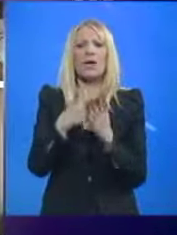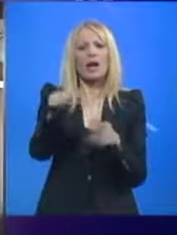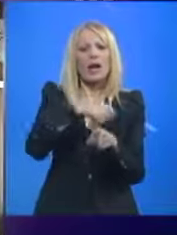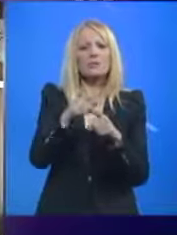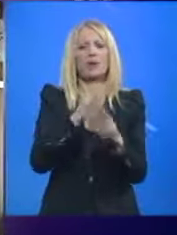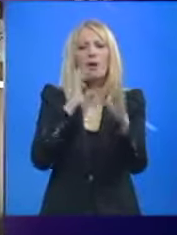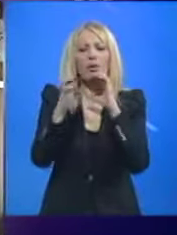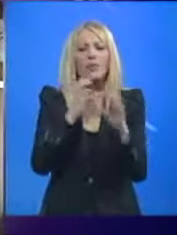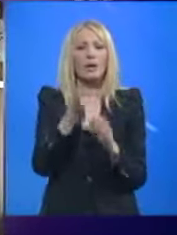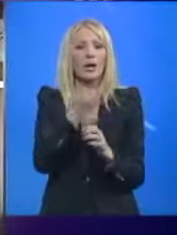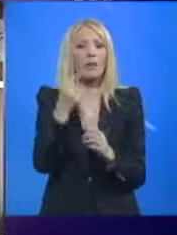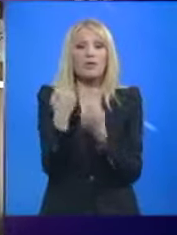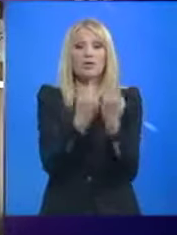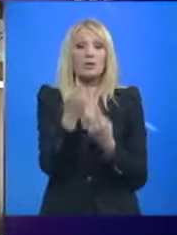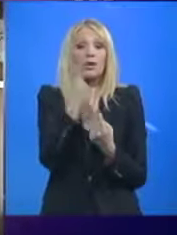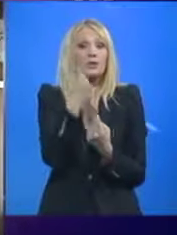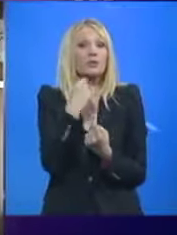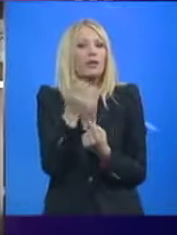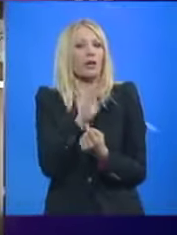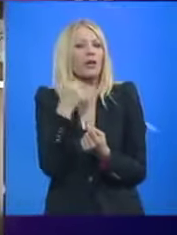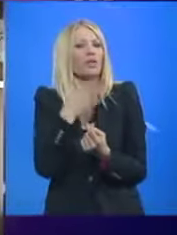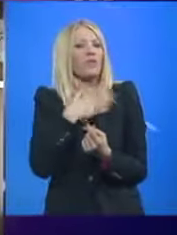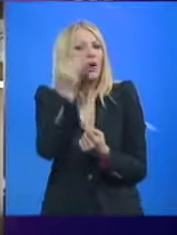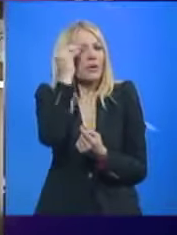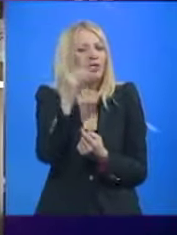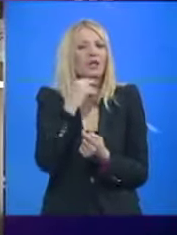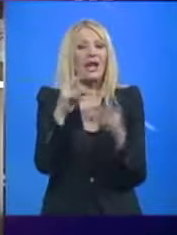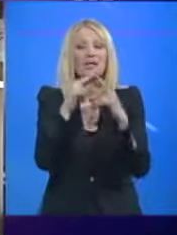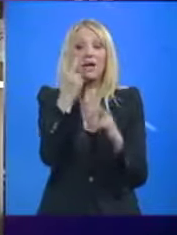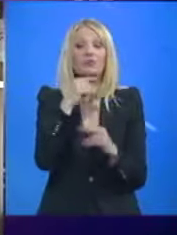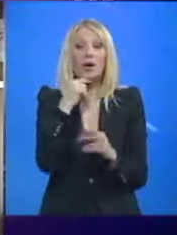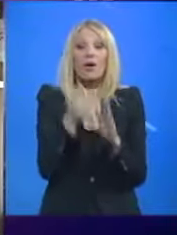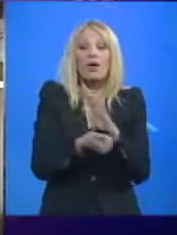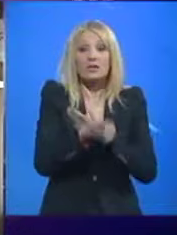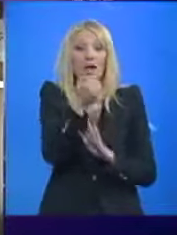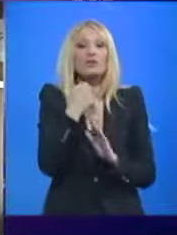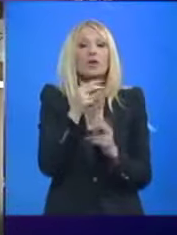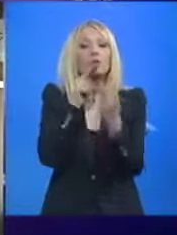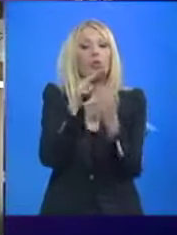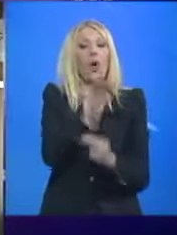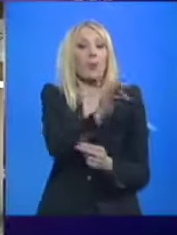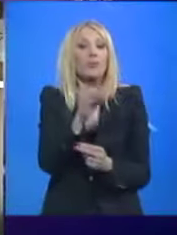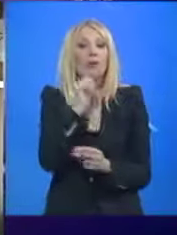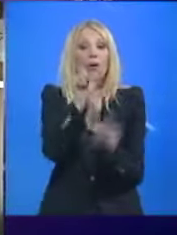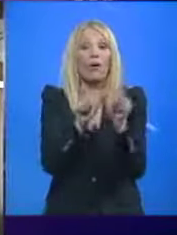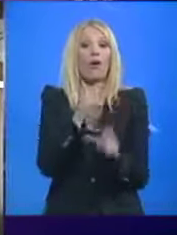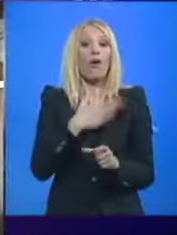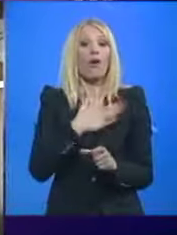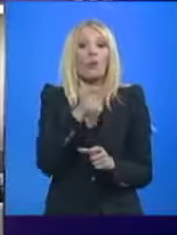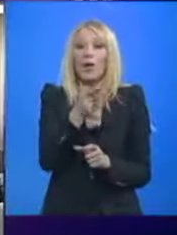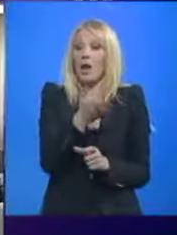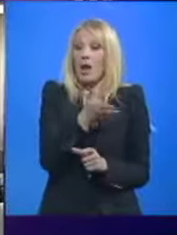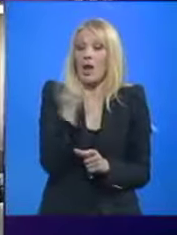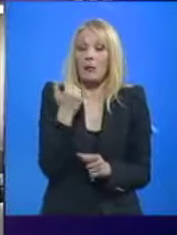situacija da je još jednom izneverio svoje obećanja Aleksandar Vučić rekavše da će izaći na duel opozicijom i liderima, pa opet tog duela